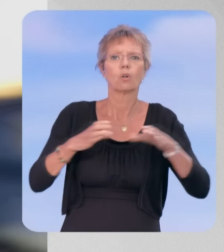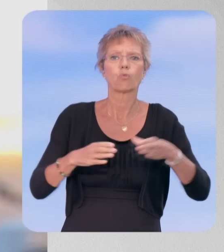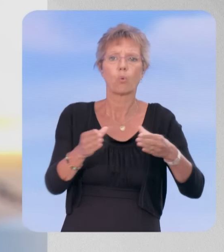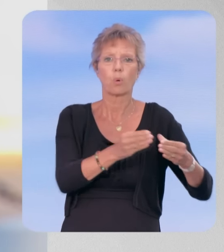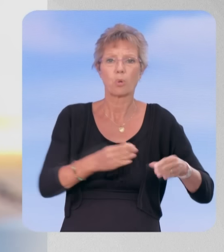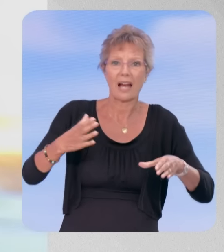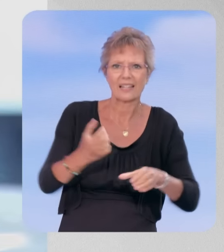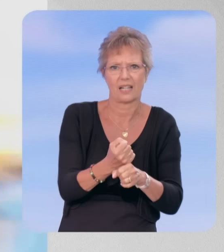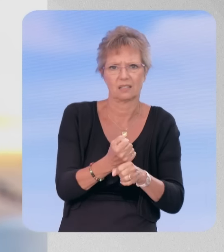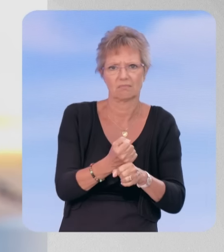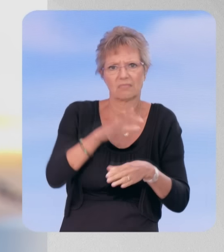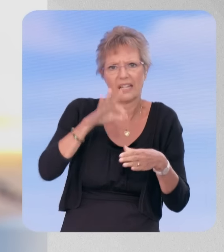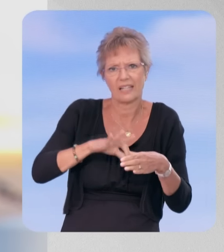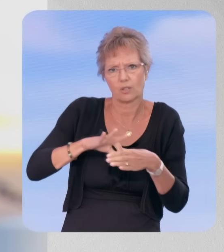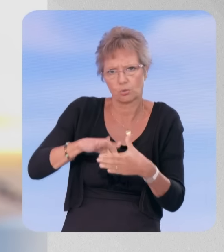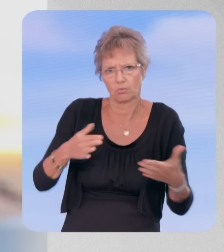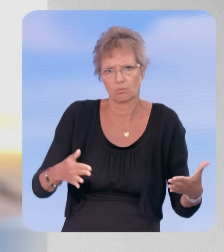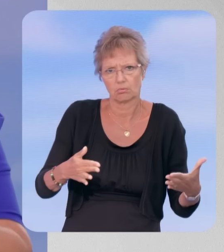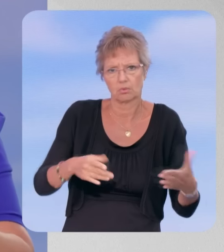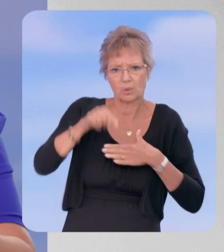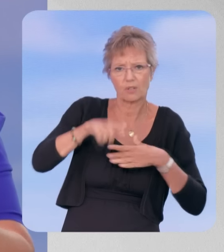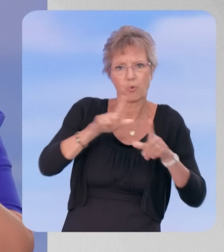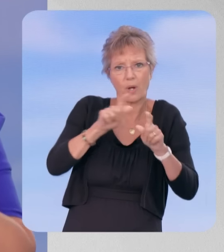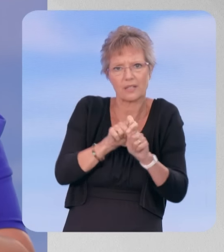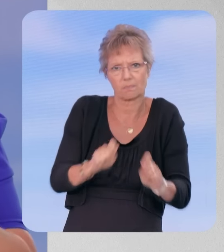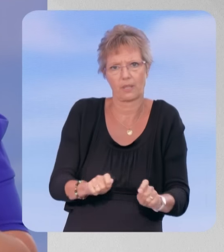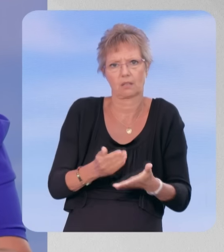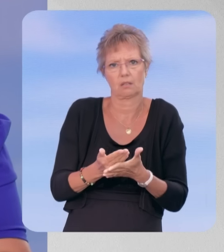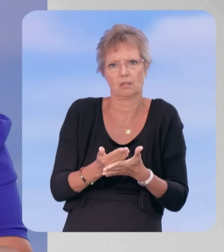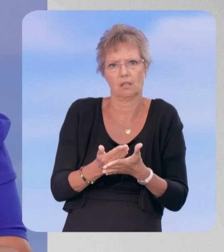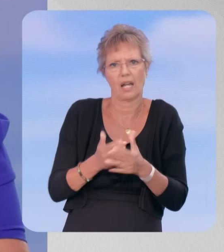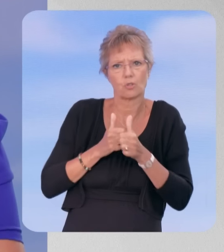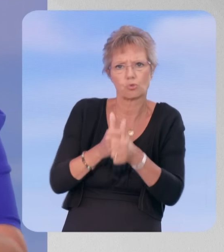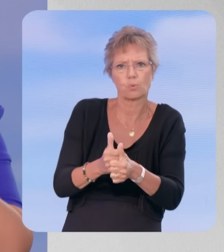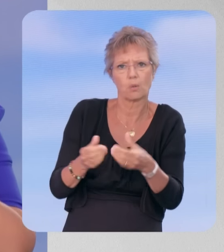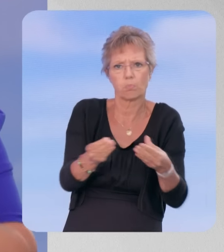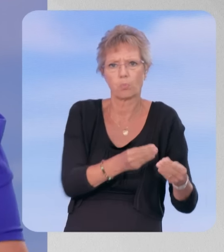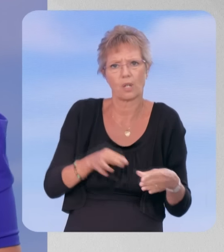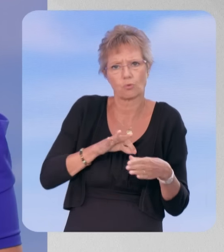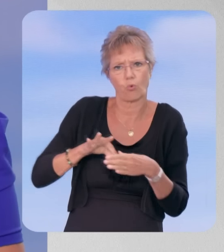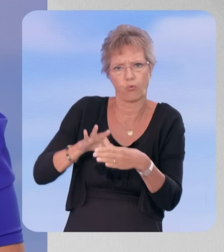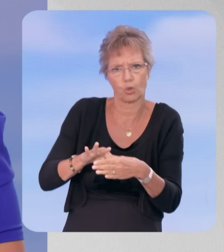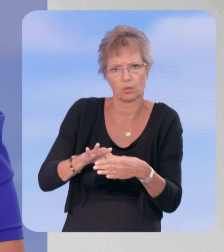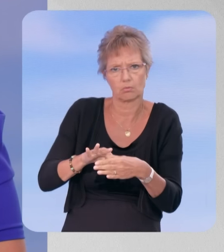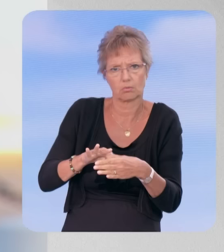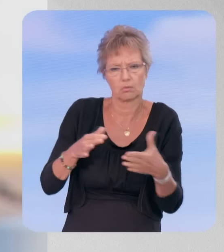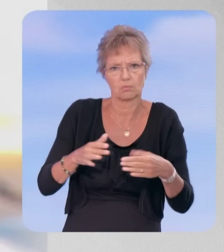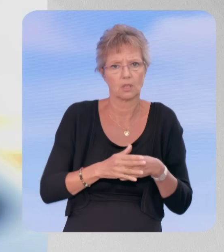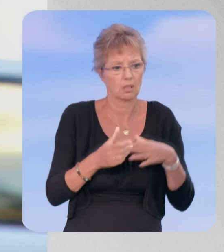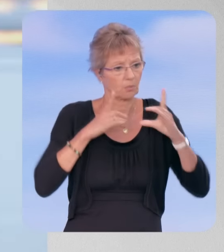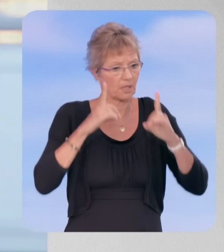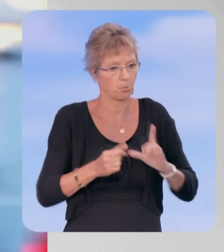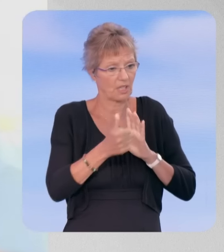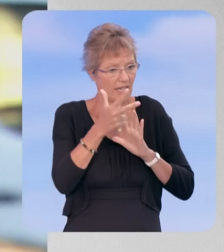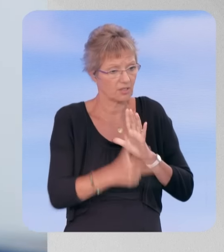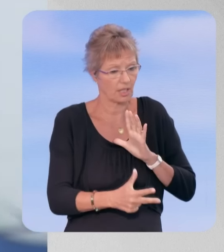gagné. Il s'agit de respecter la souveraineté et la volonté populaire qui s'est exprimée massivement dans les un tiers des députés de